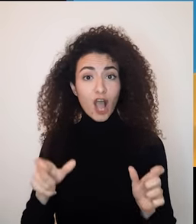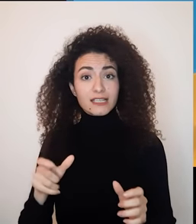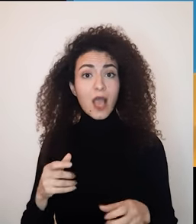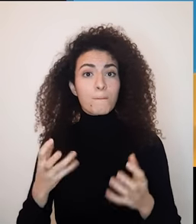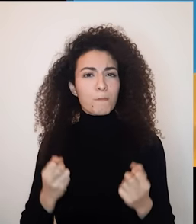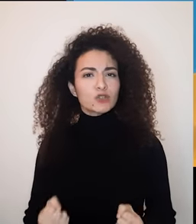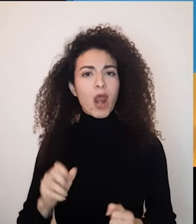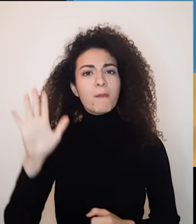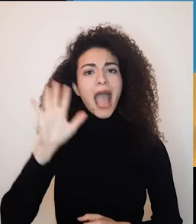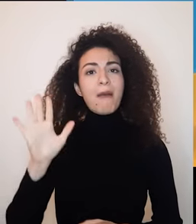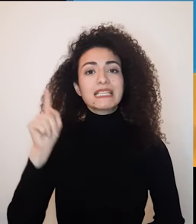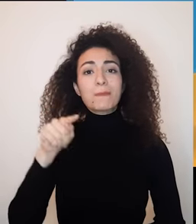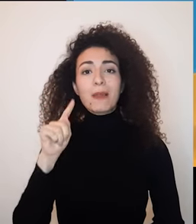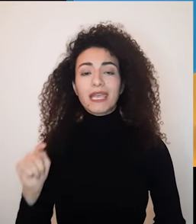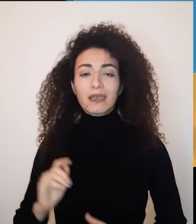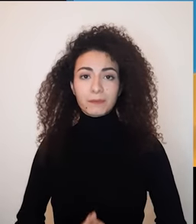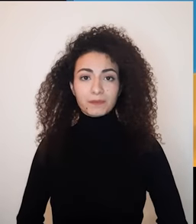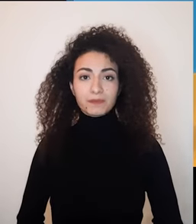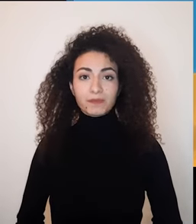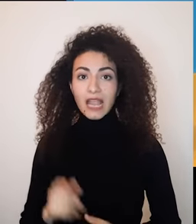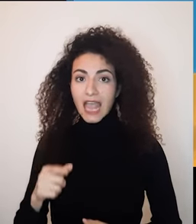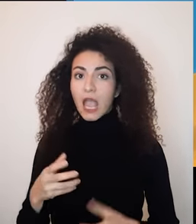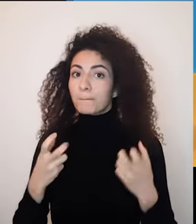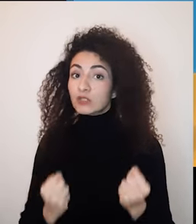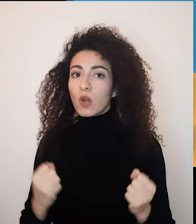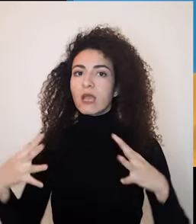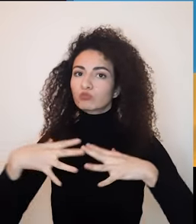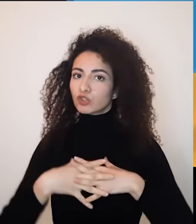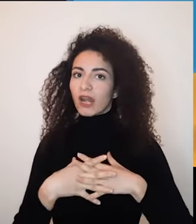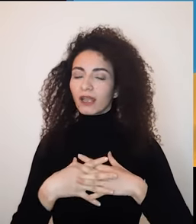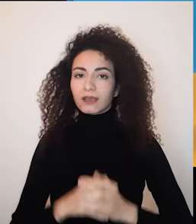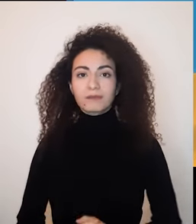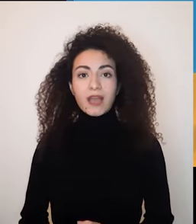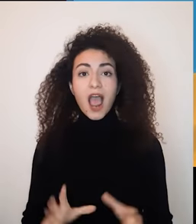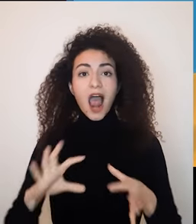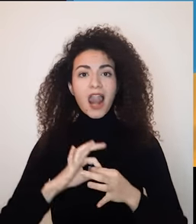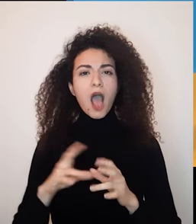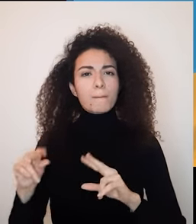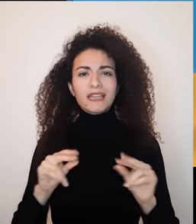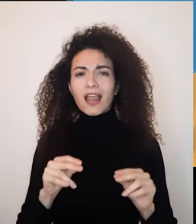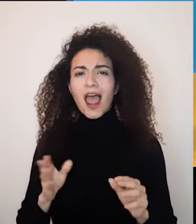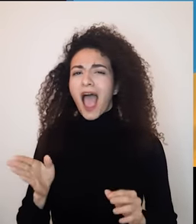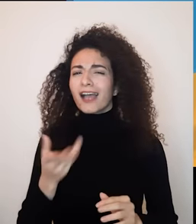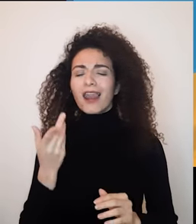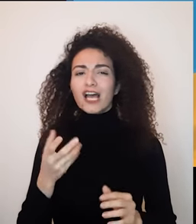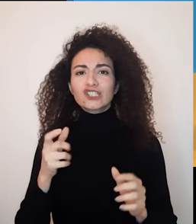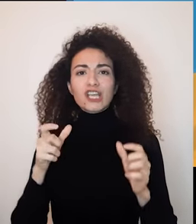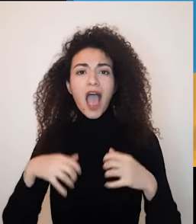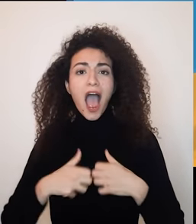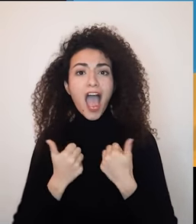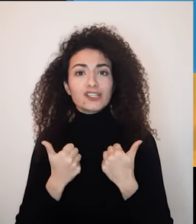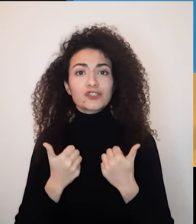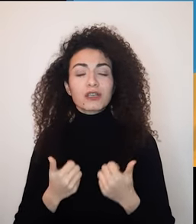هو مسؤول عن العلاقة بالنسبة 50% المسؤولية دائما مشتركة والعلاقة مثل أي كائن